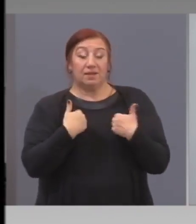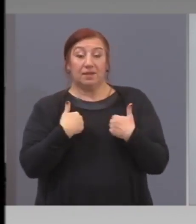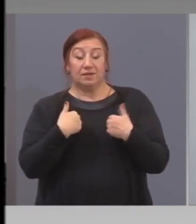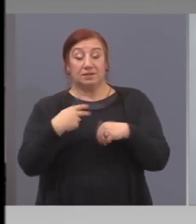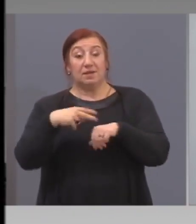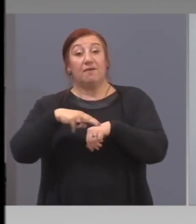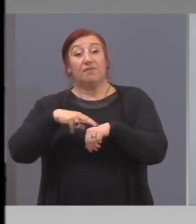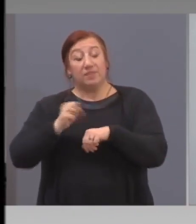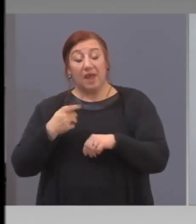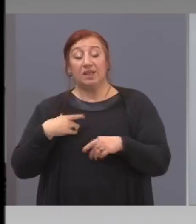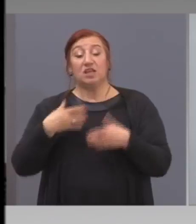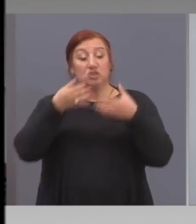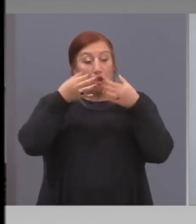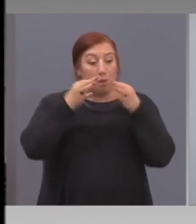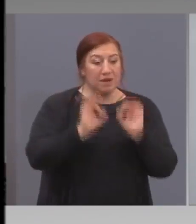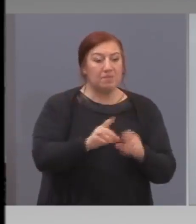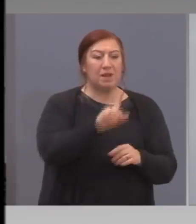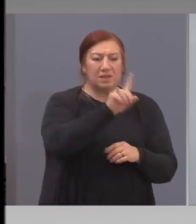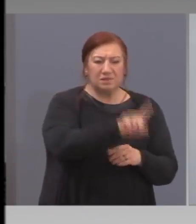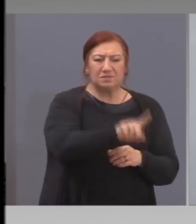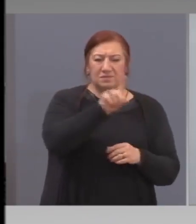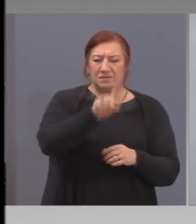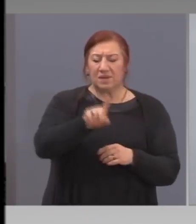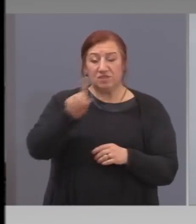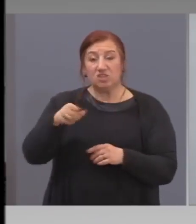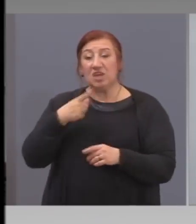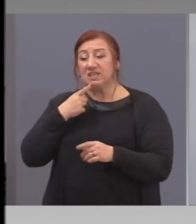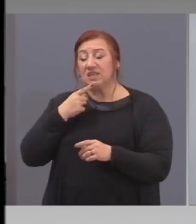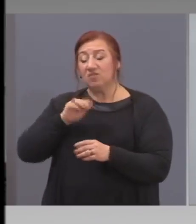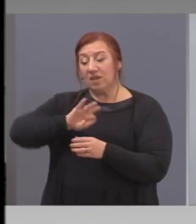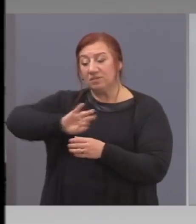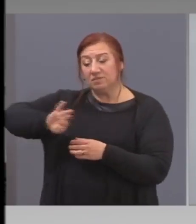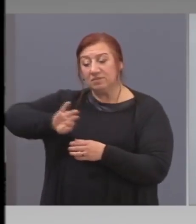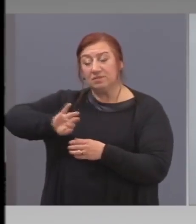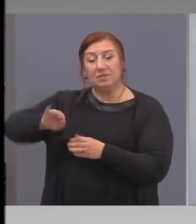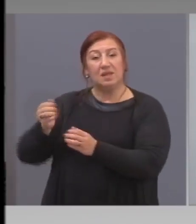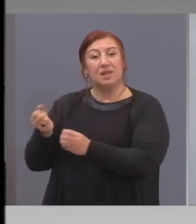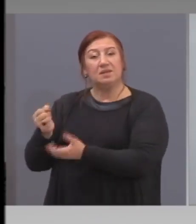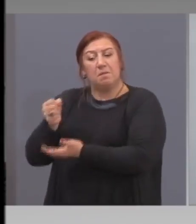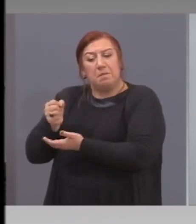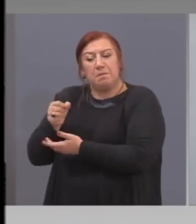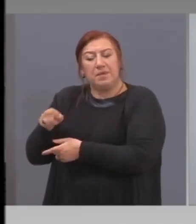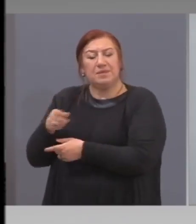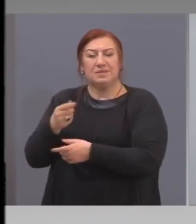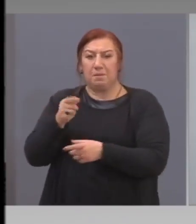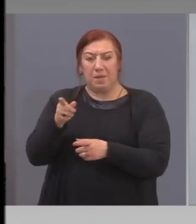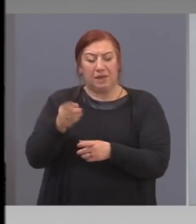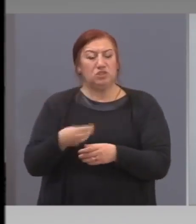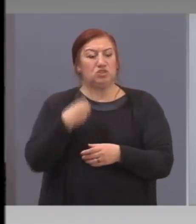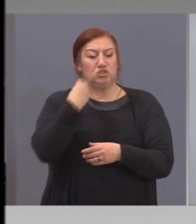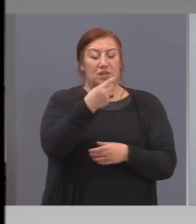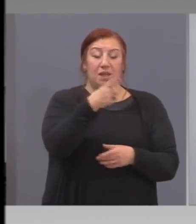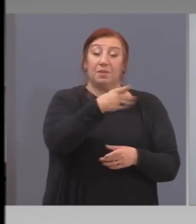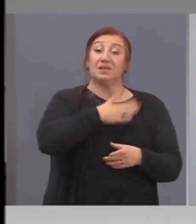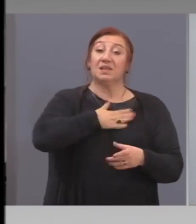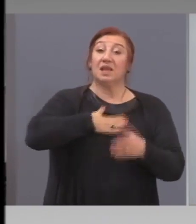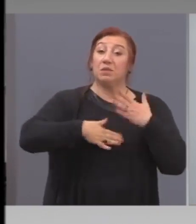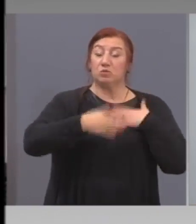ще се обърнеме. Затова слагаме тези пари там, просто за да има спокойствие. И всички други държави така направиха.